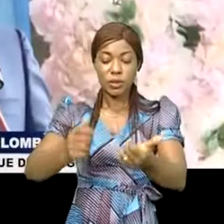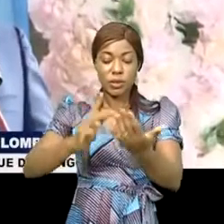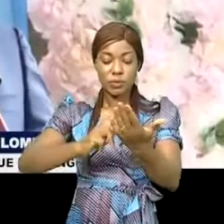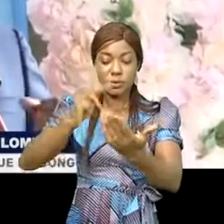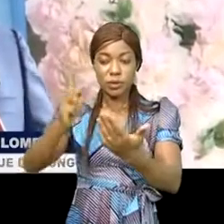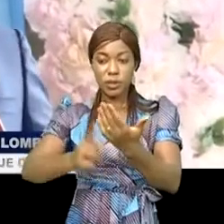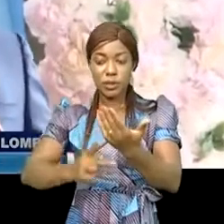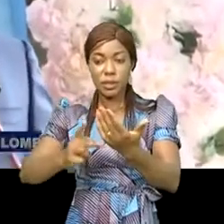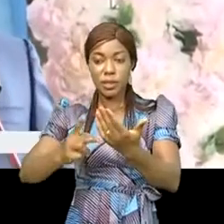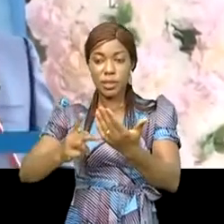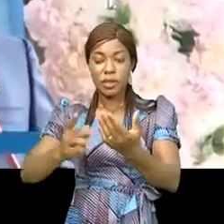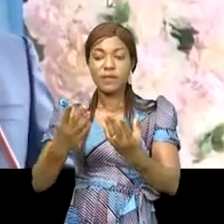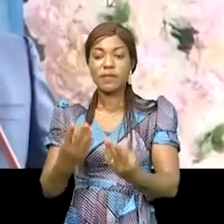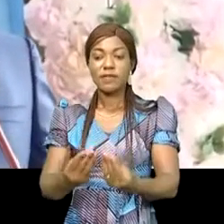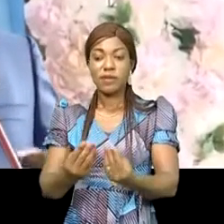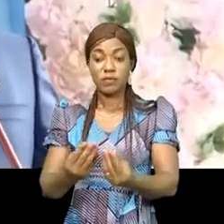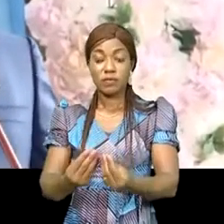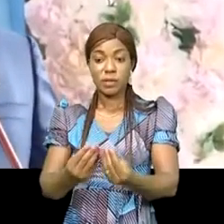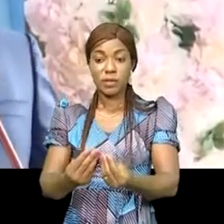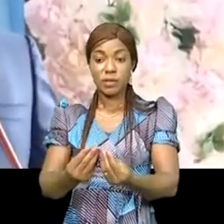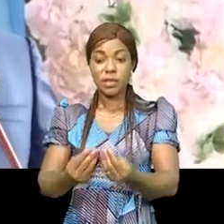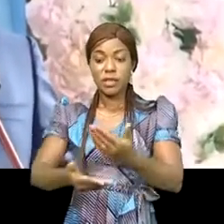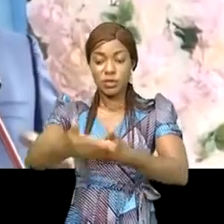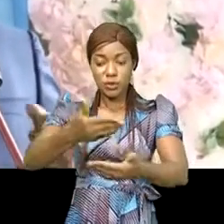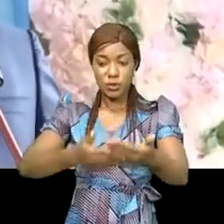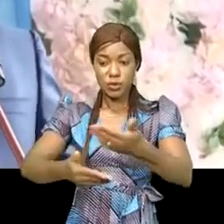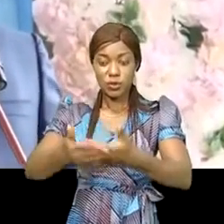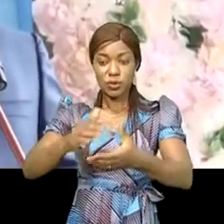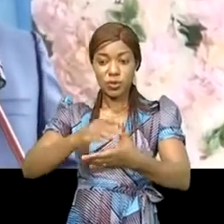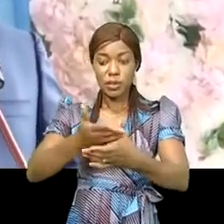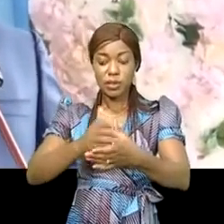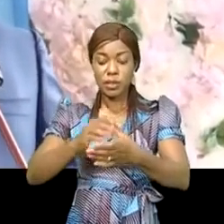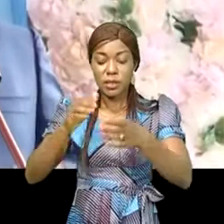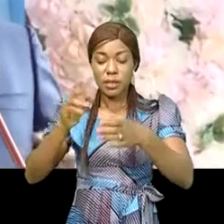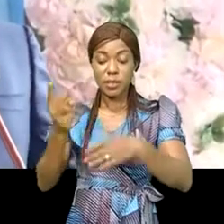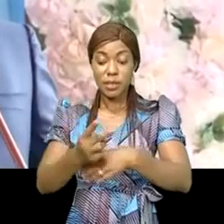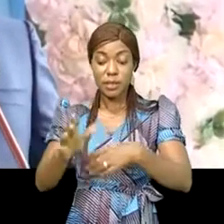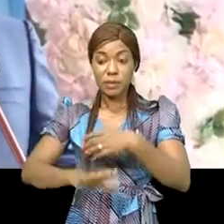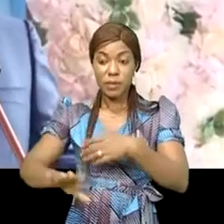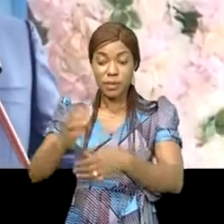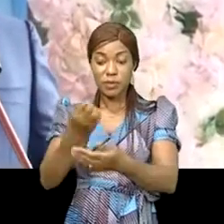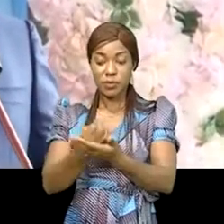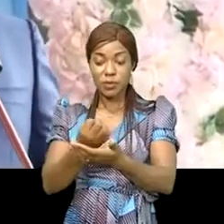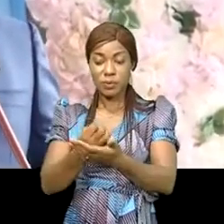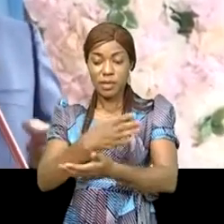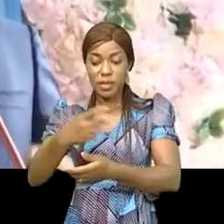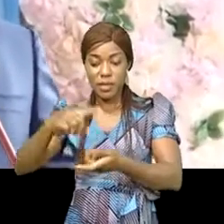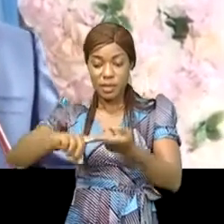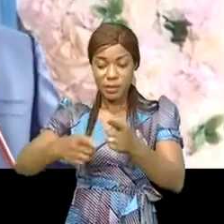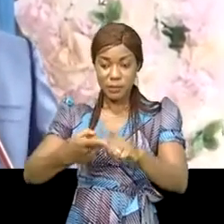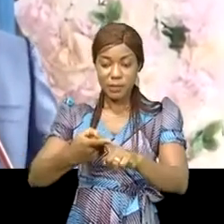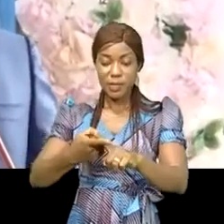qui vont favoriser les échanges économiques et fraternels bien sûr